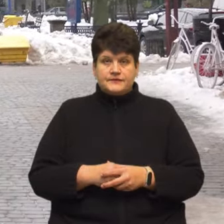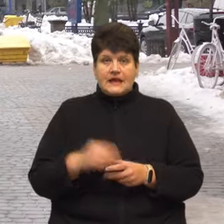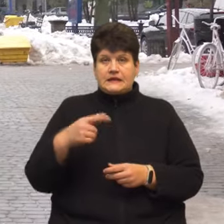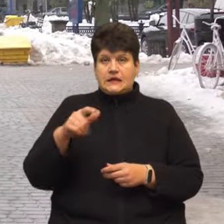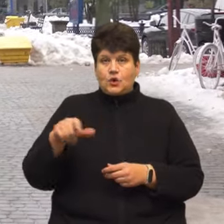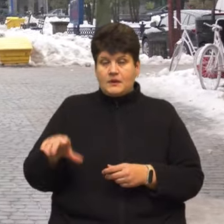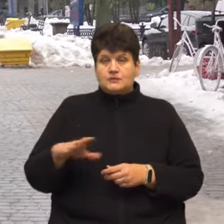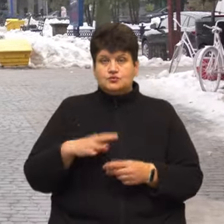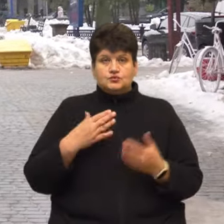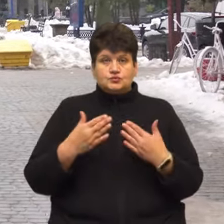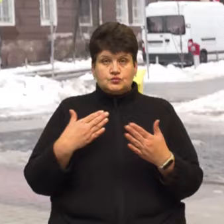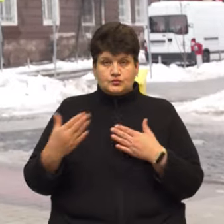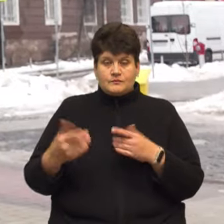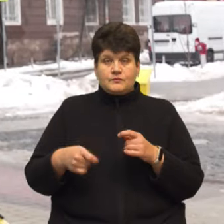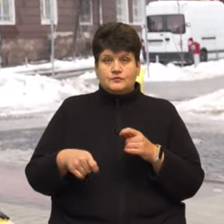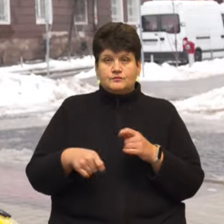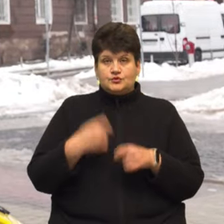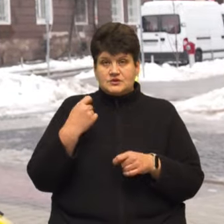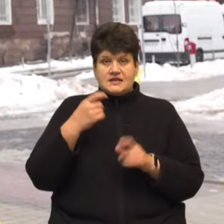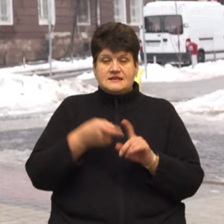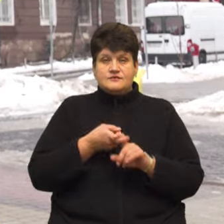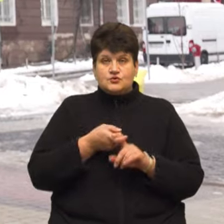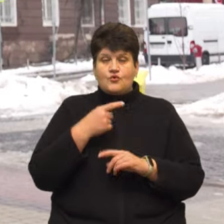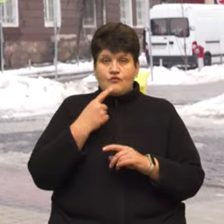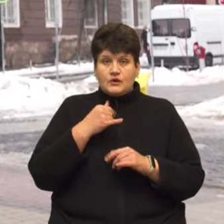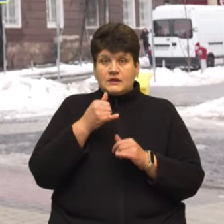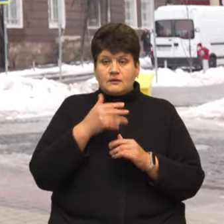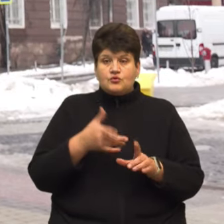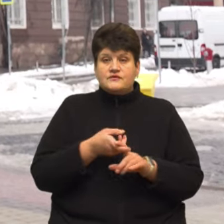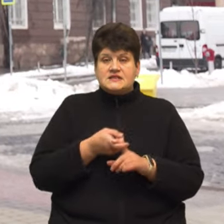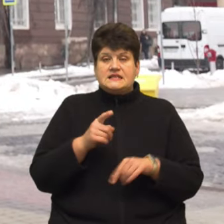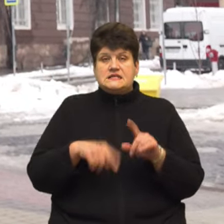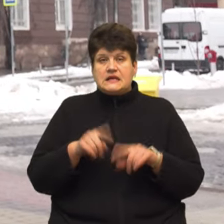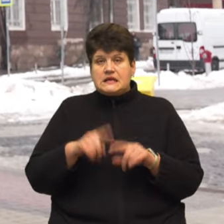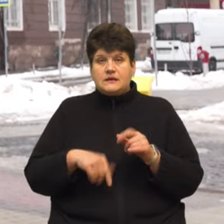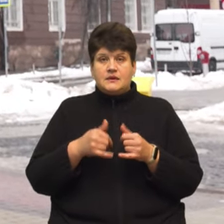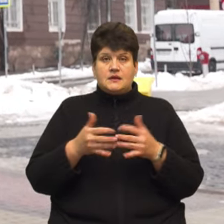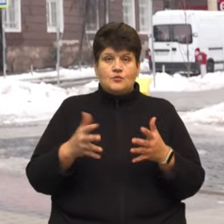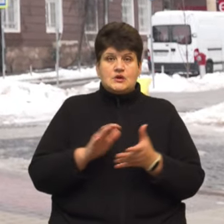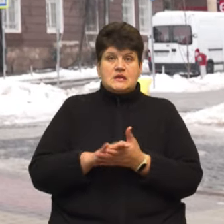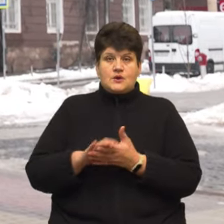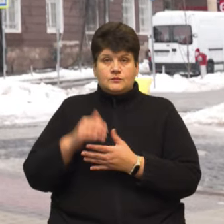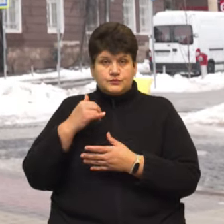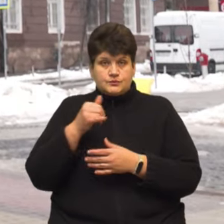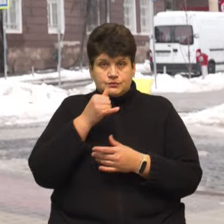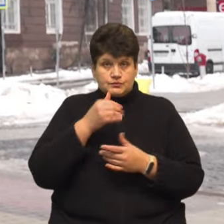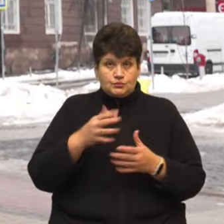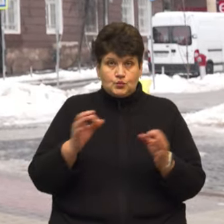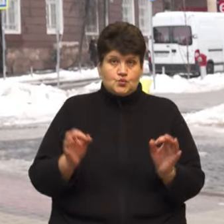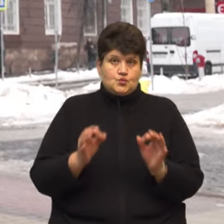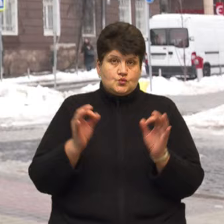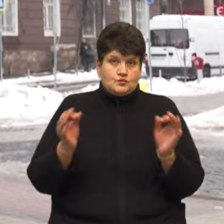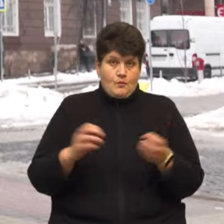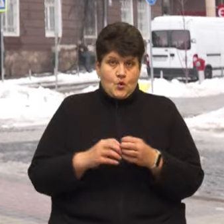поспілкувалися, про збіз'язку кажуть. Не може зв'язатися з ніким, ні з рідними, ні знайомими, ні чого. Та й